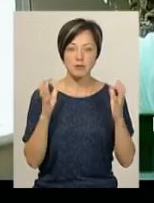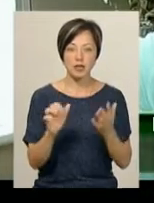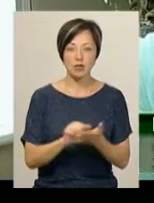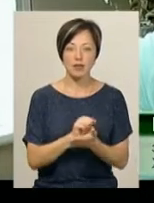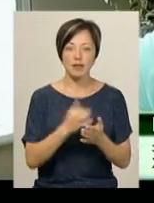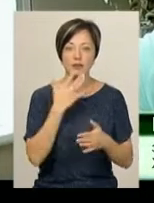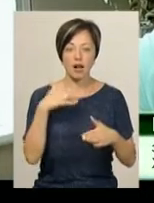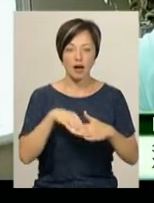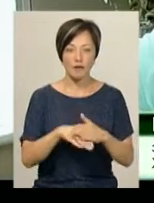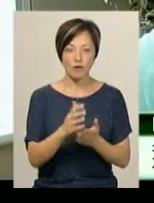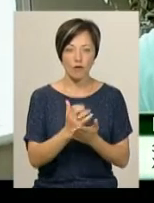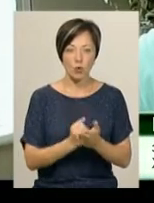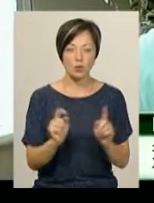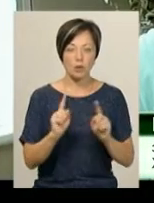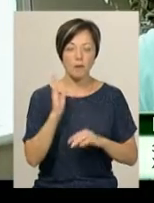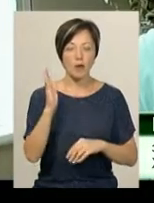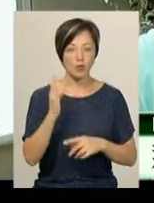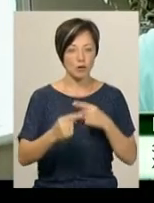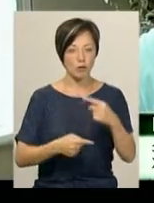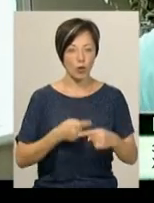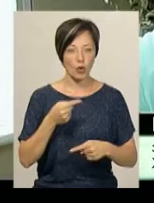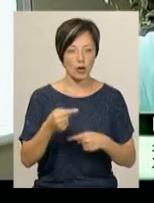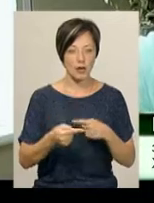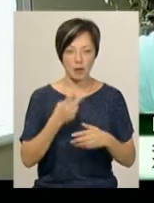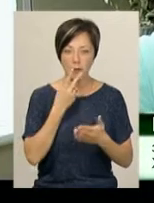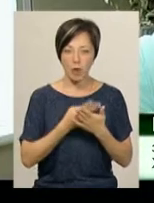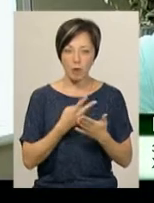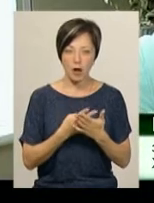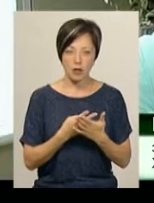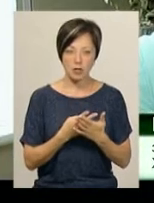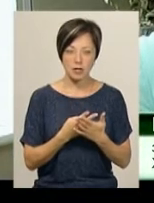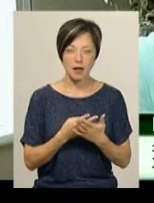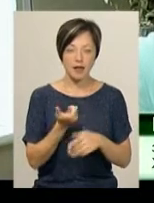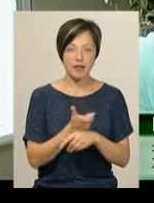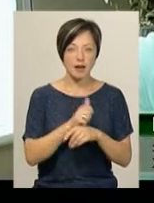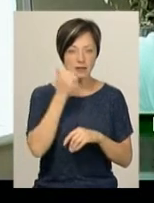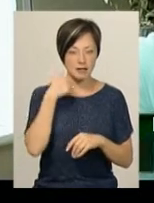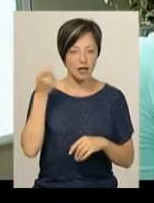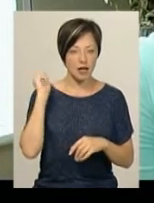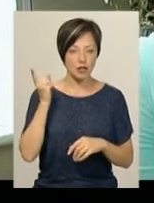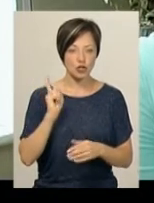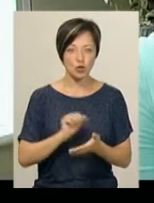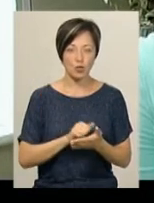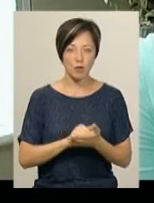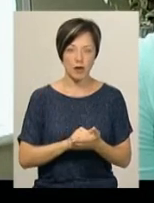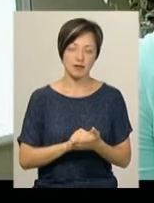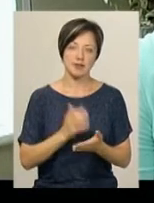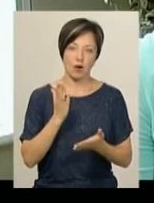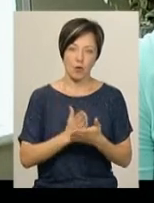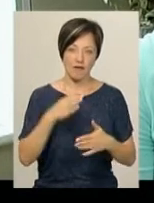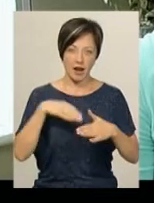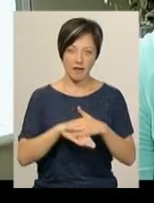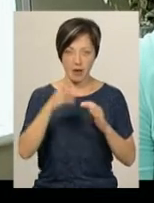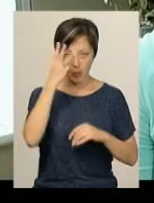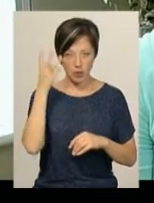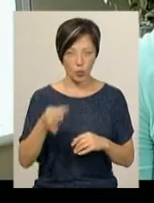Національного архівного фонду і для того, щоб майбутнє покоління побачили найстаріші документи, які знаходяться в Державному архіві Хмельницької